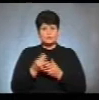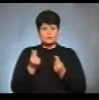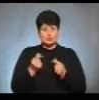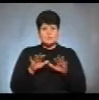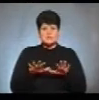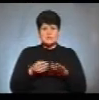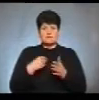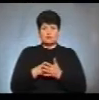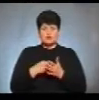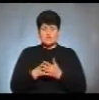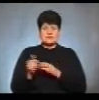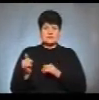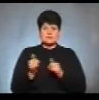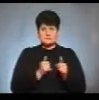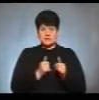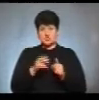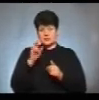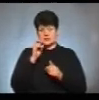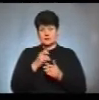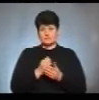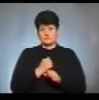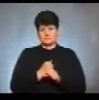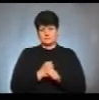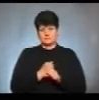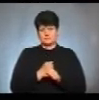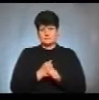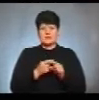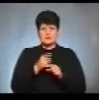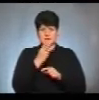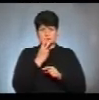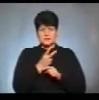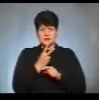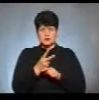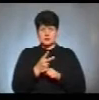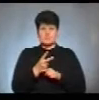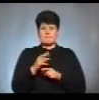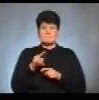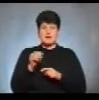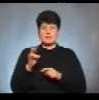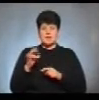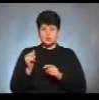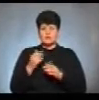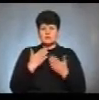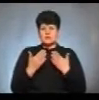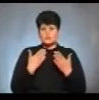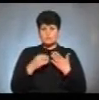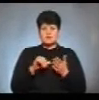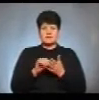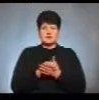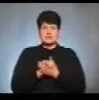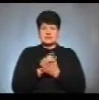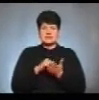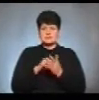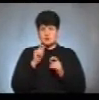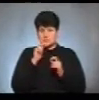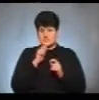місцевих бюджетів, на забезпечення цієї державної функції. На цих кадрах ви бачите панельну дискусію представників Асоціації міст України